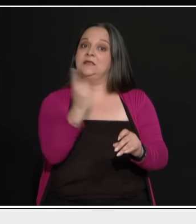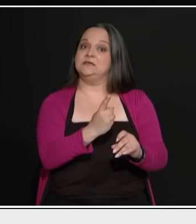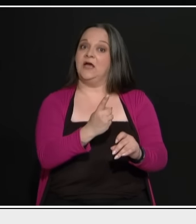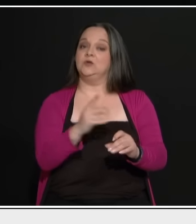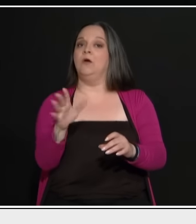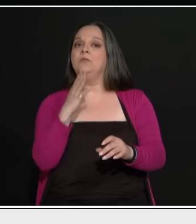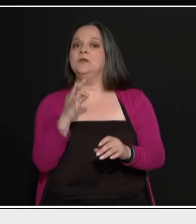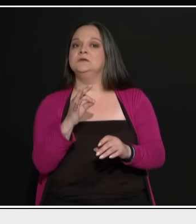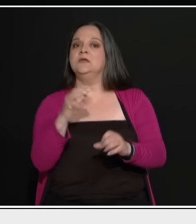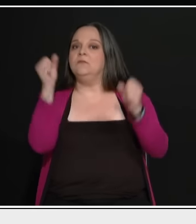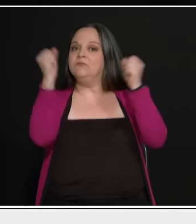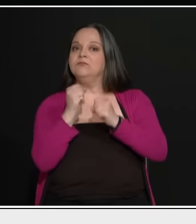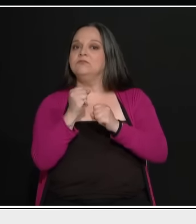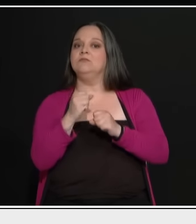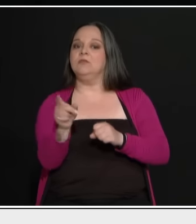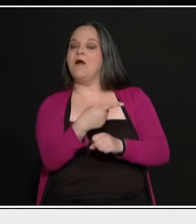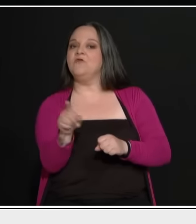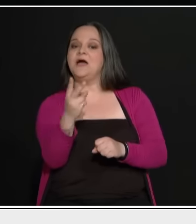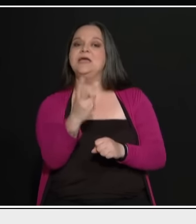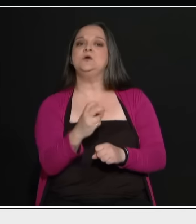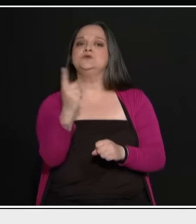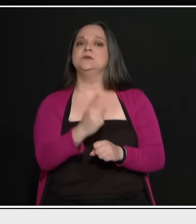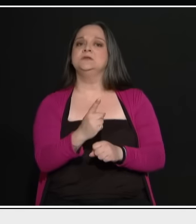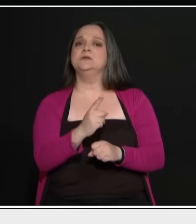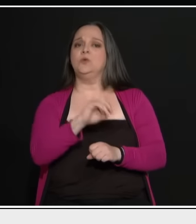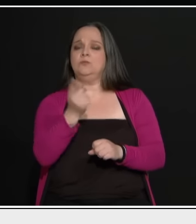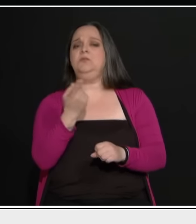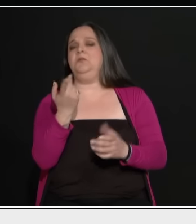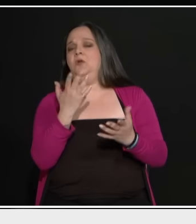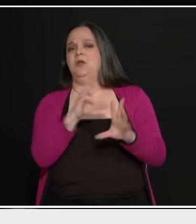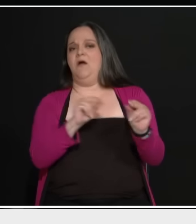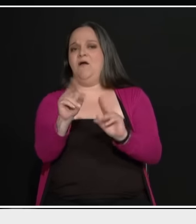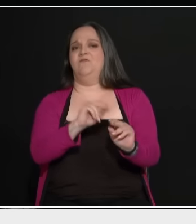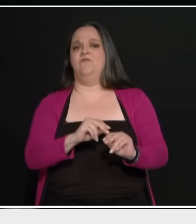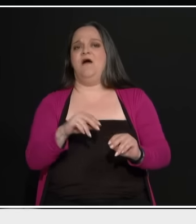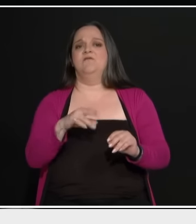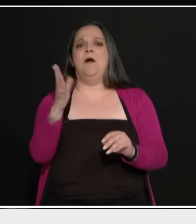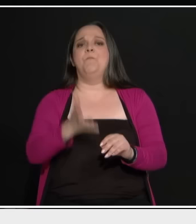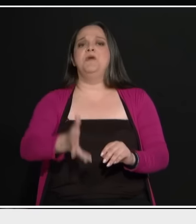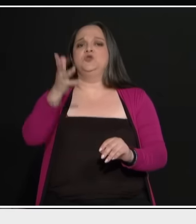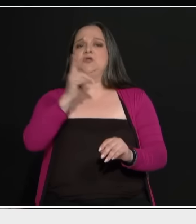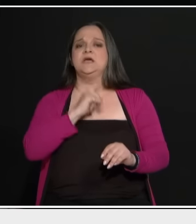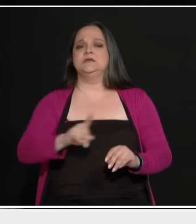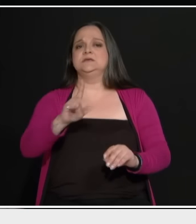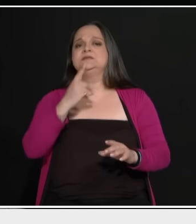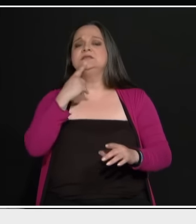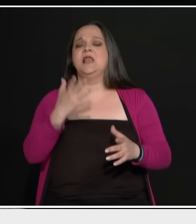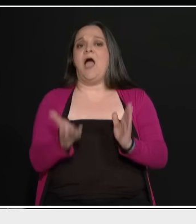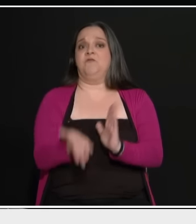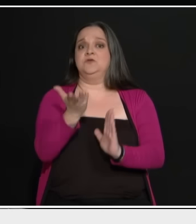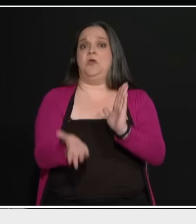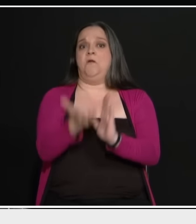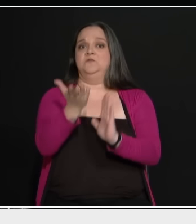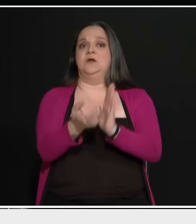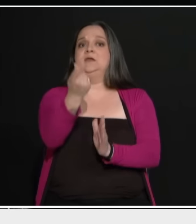Ο κάθε Μητσοτάκης όμως λέει αυξήσαμε τους μισθούς. Βάζει σποτάκια όλο αυξήσαμε,